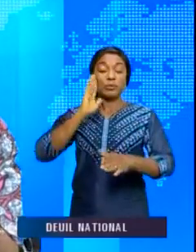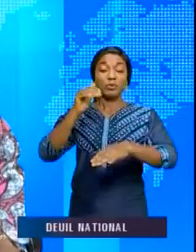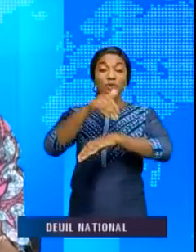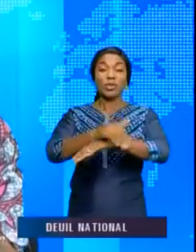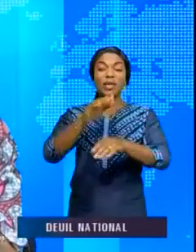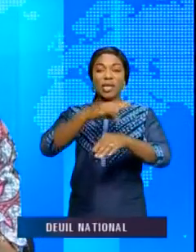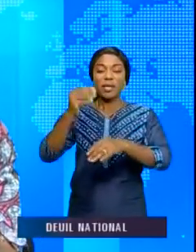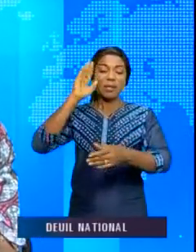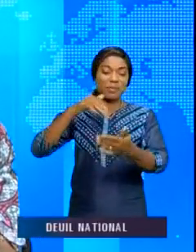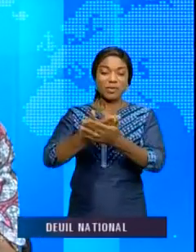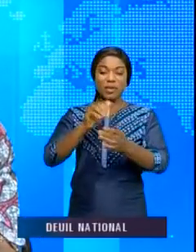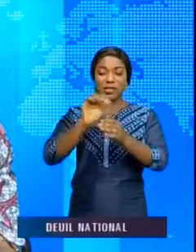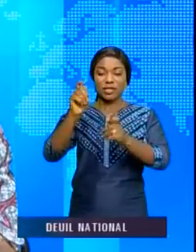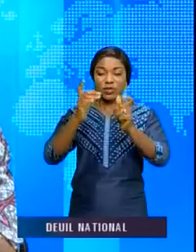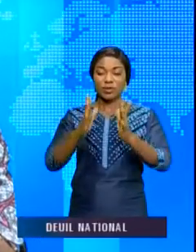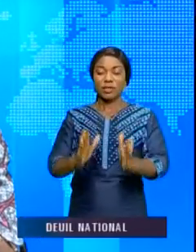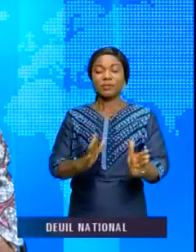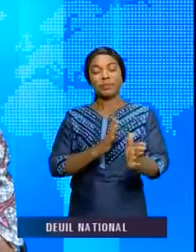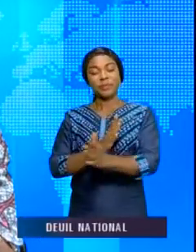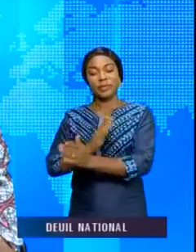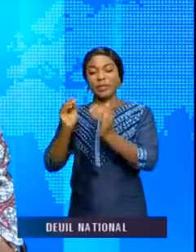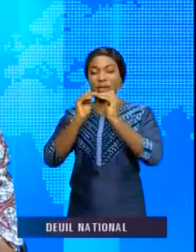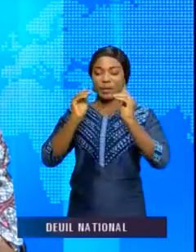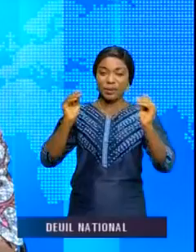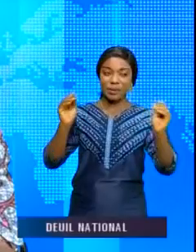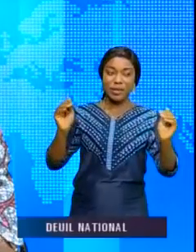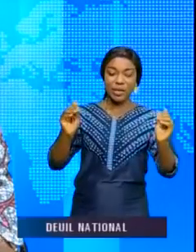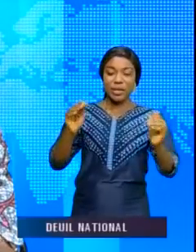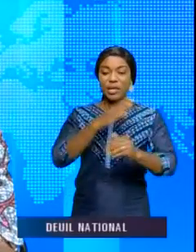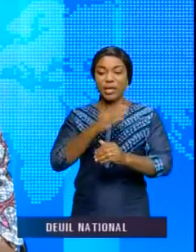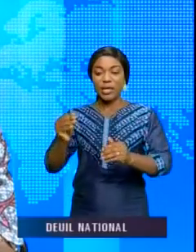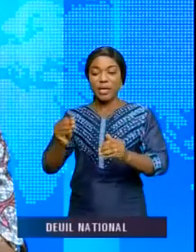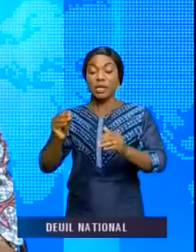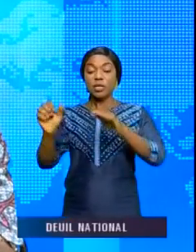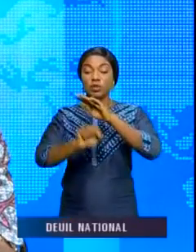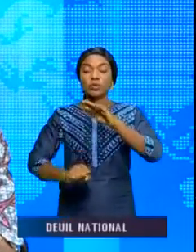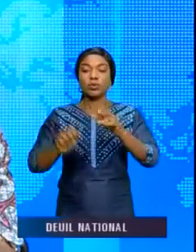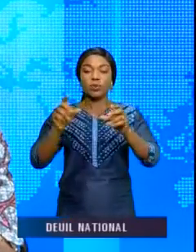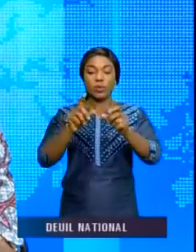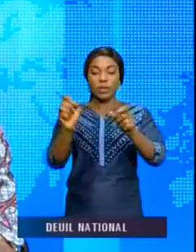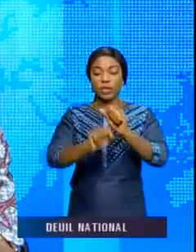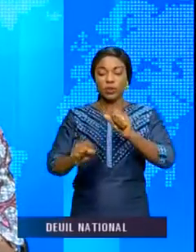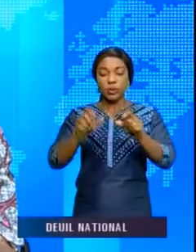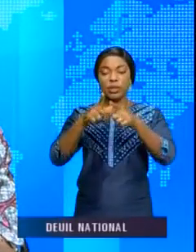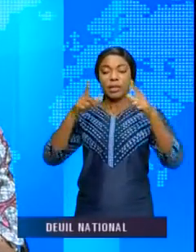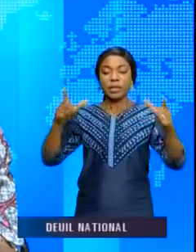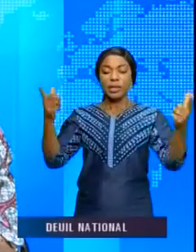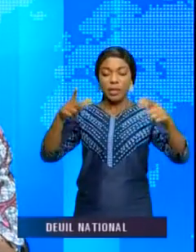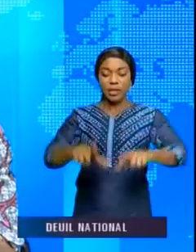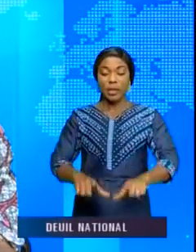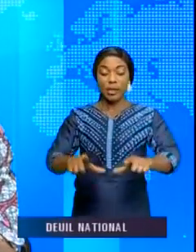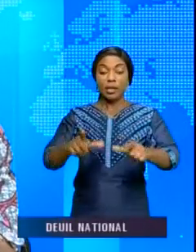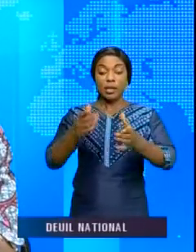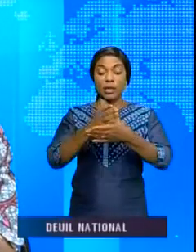à tous et bienvenue à ce journal. La paix de la sous-région des Grands Lacs a été au cœur des échanges entre le président de l